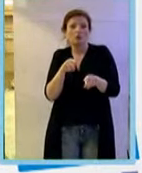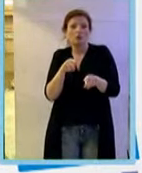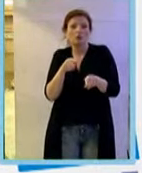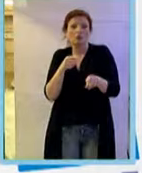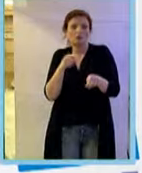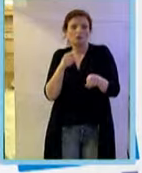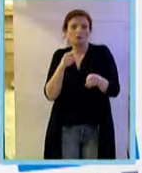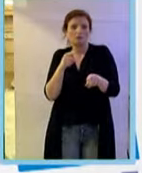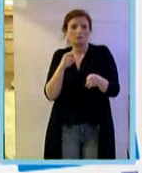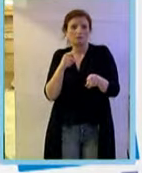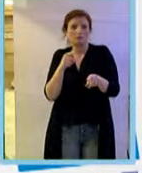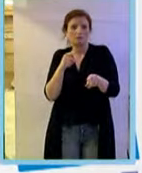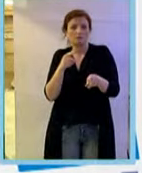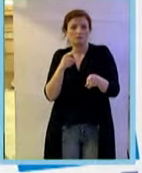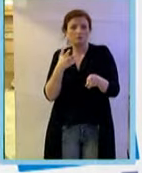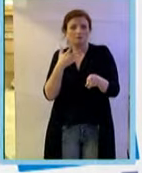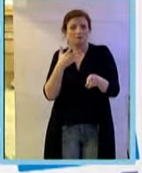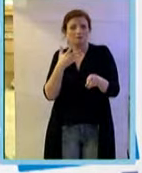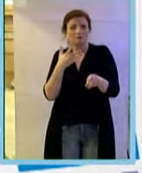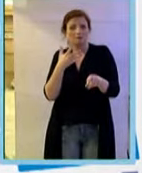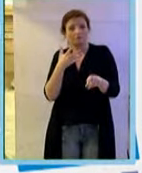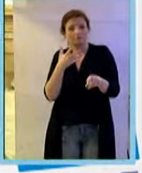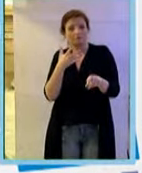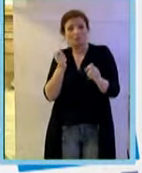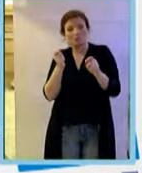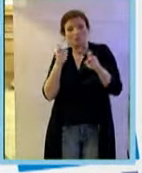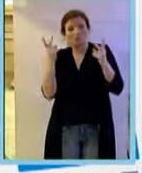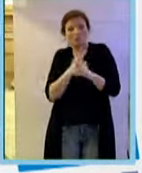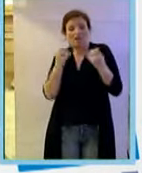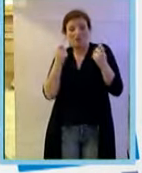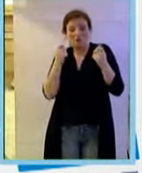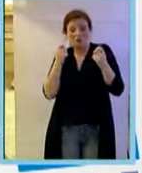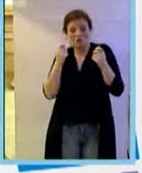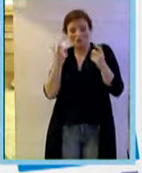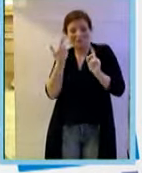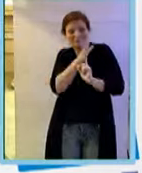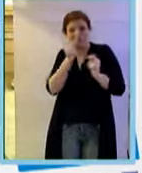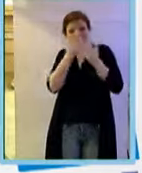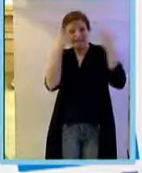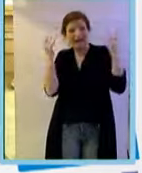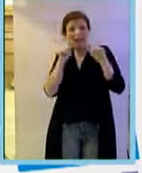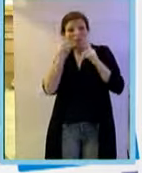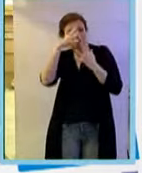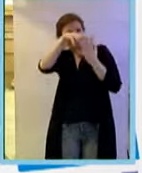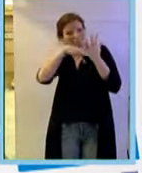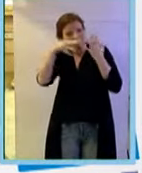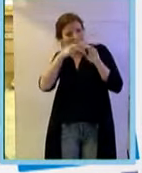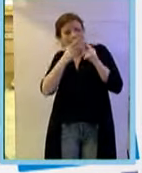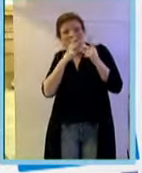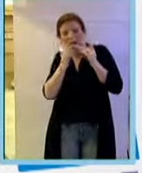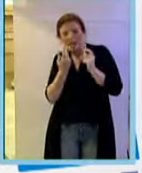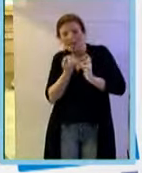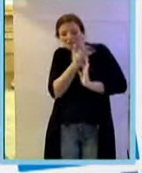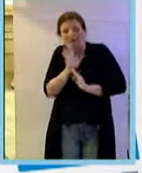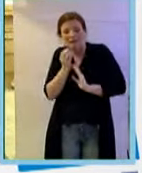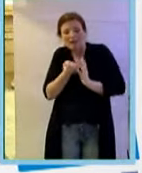non c'è stata chiara evidenza che lo schema di espressione di questa molecola si